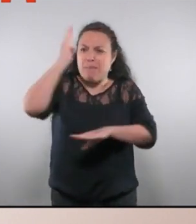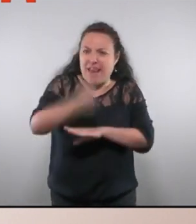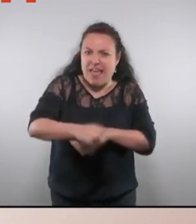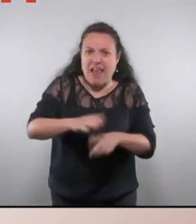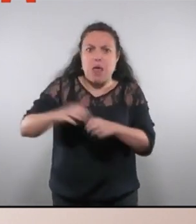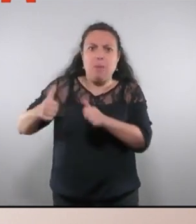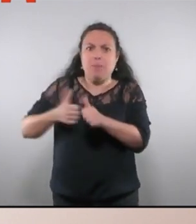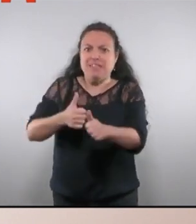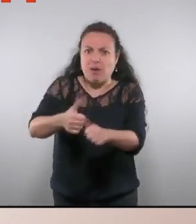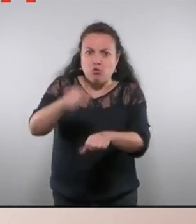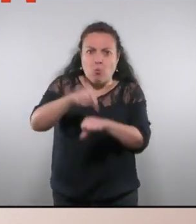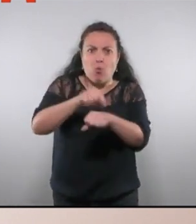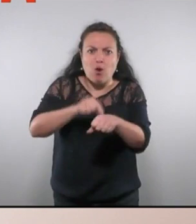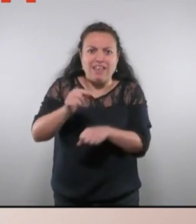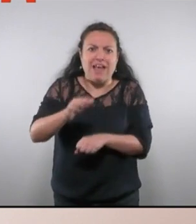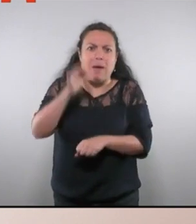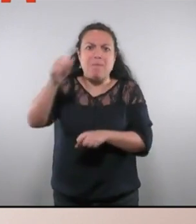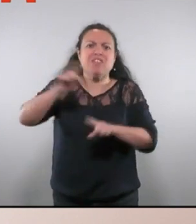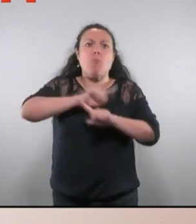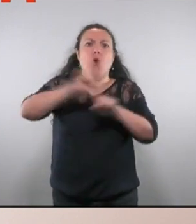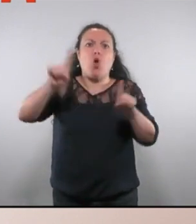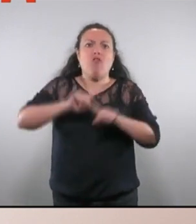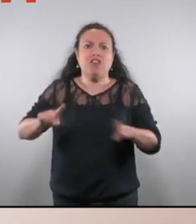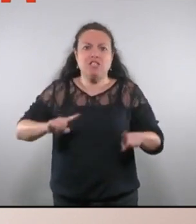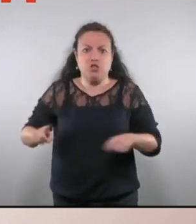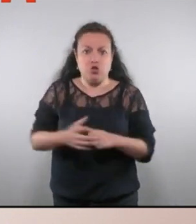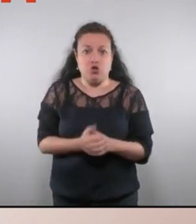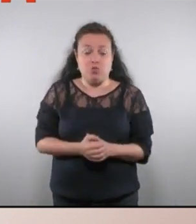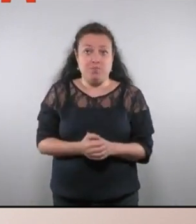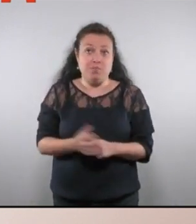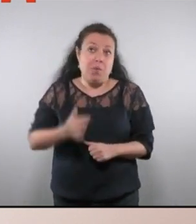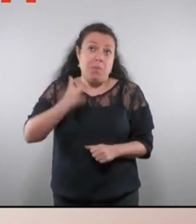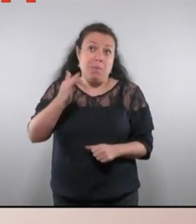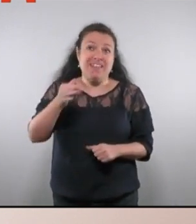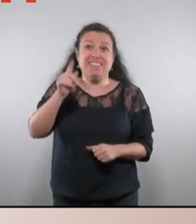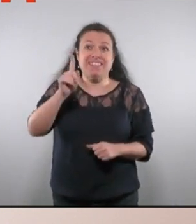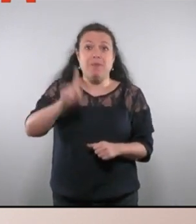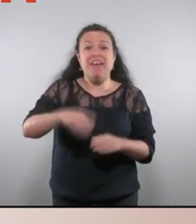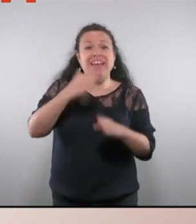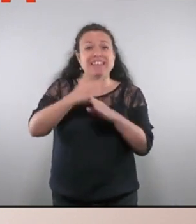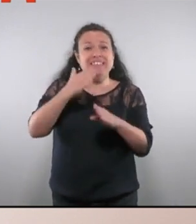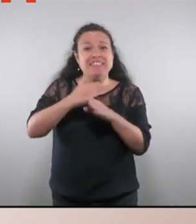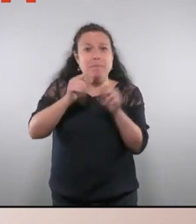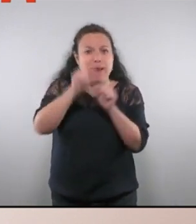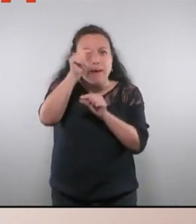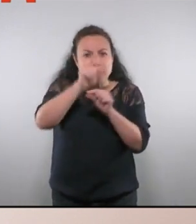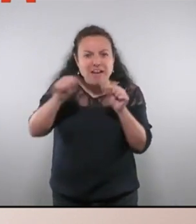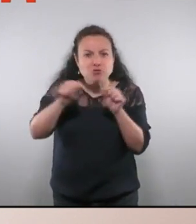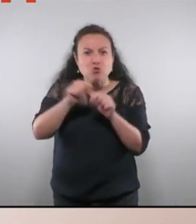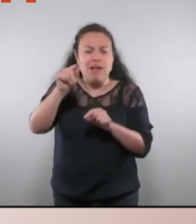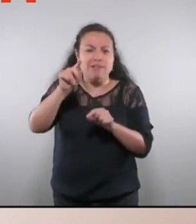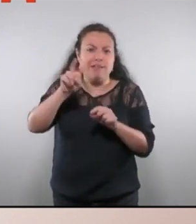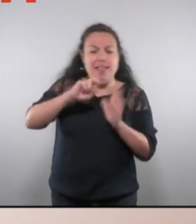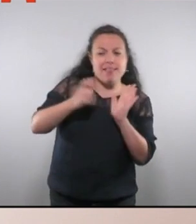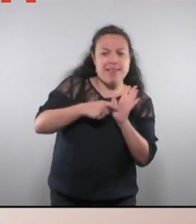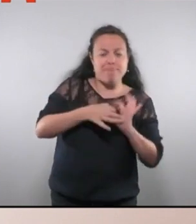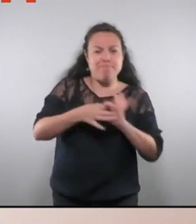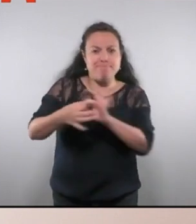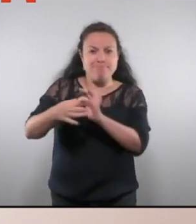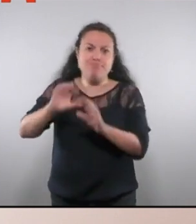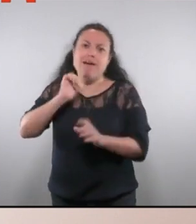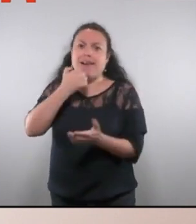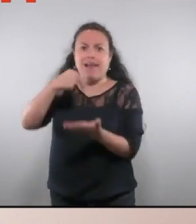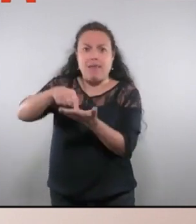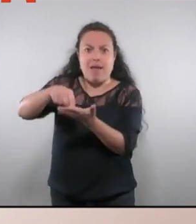persecució política i a la prohibició. I allà al mig colgades hi posen mesures que de forma legítima poden reclamar els col·lectius